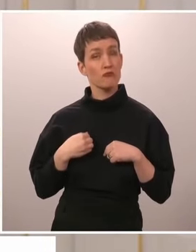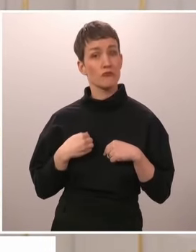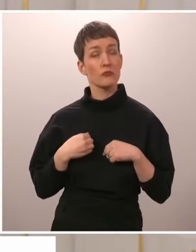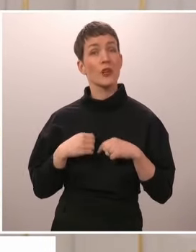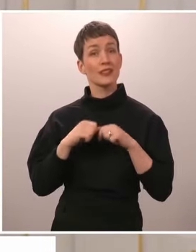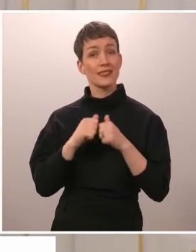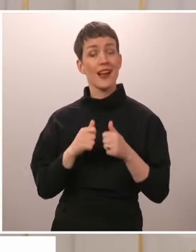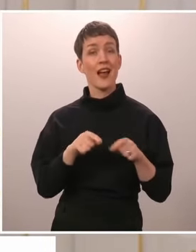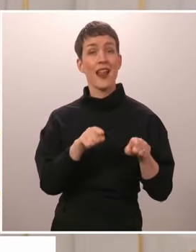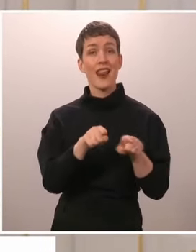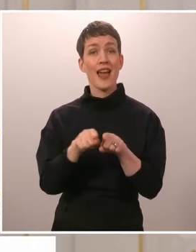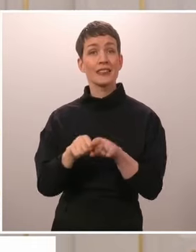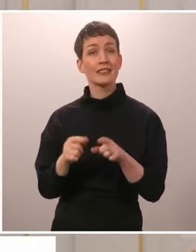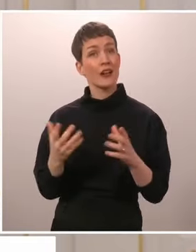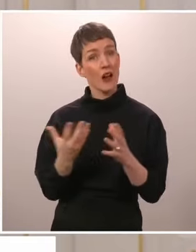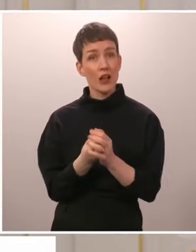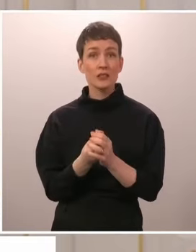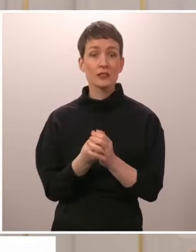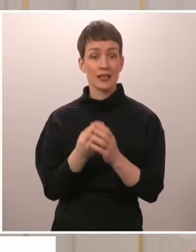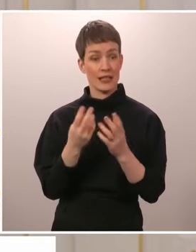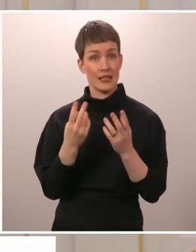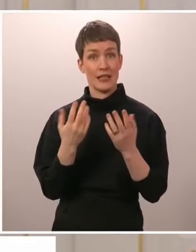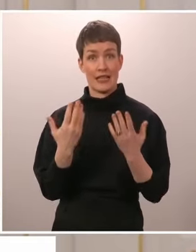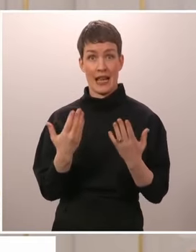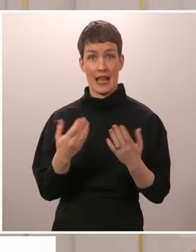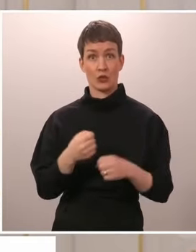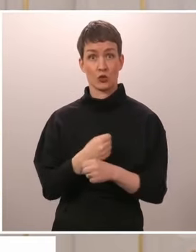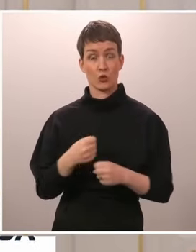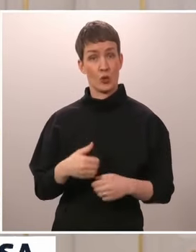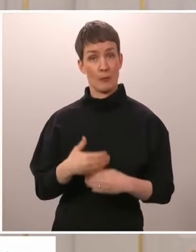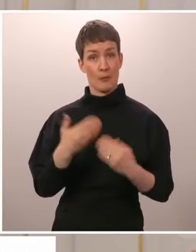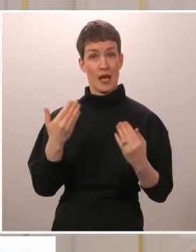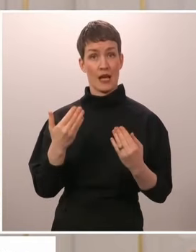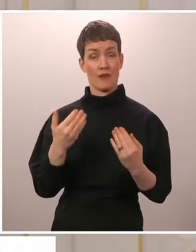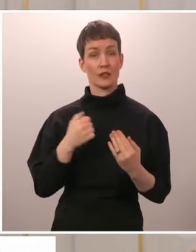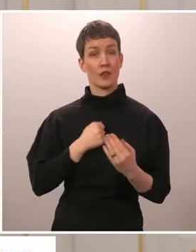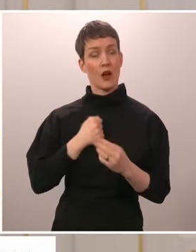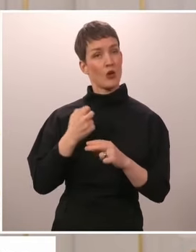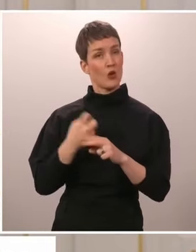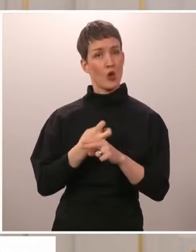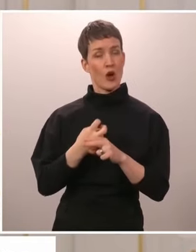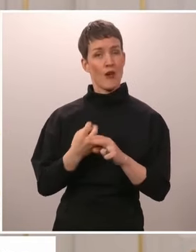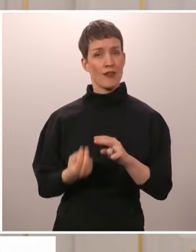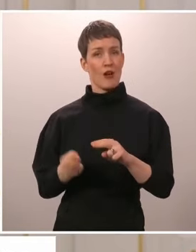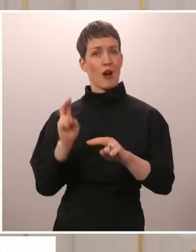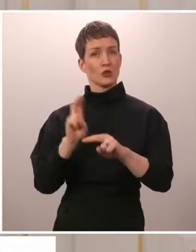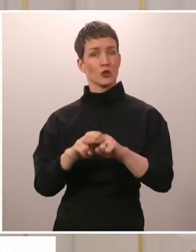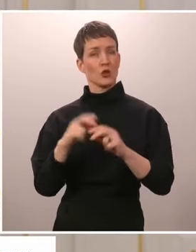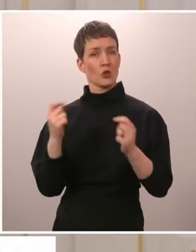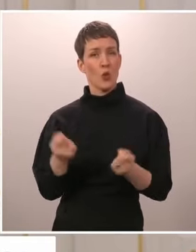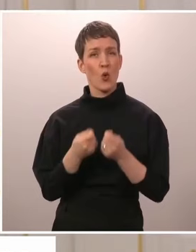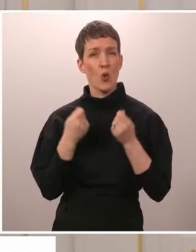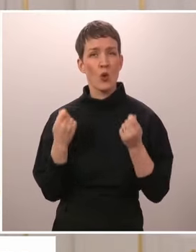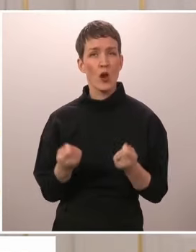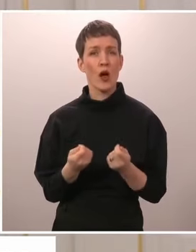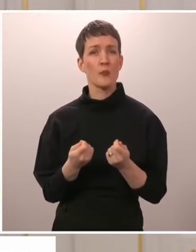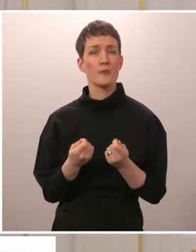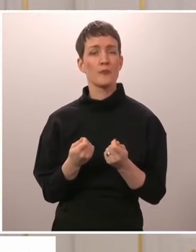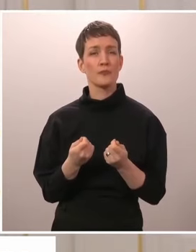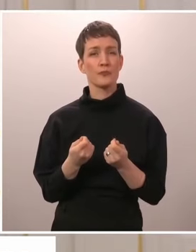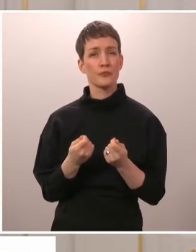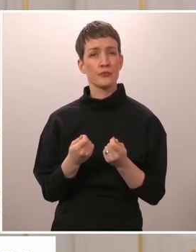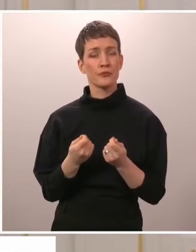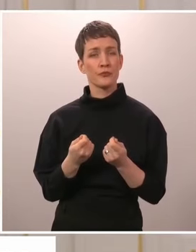lähestensä kanssa näinkin suurena päivänä, ja kokea virkaanastuaiset. Kun en taisin tuossa